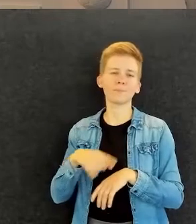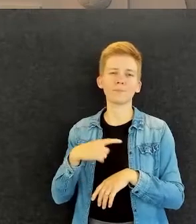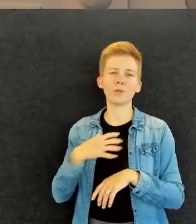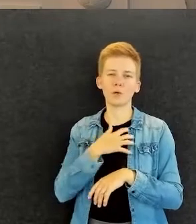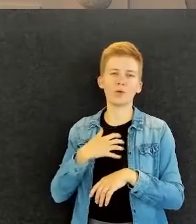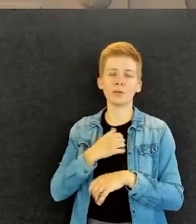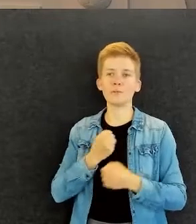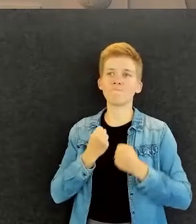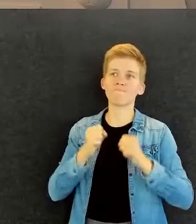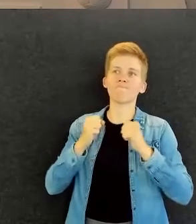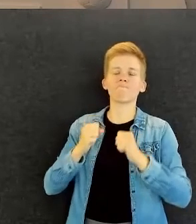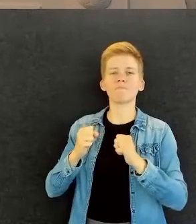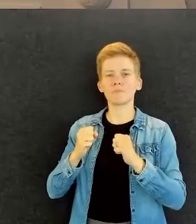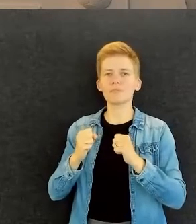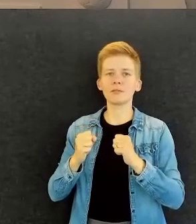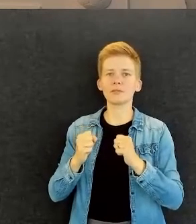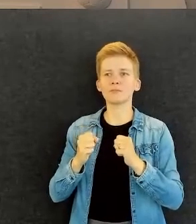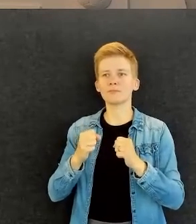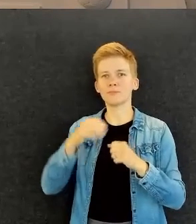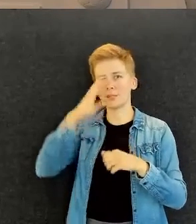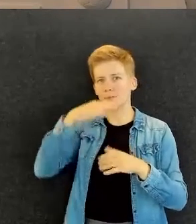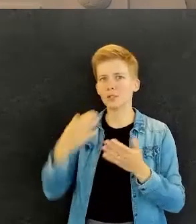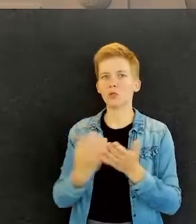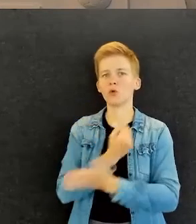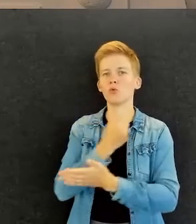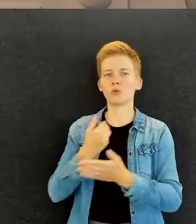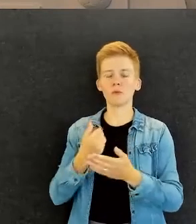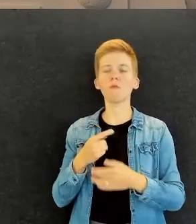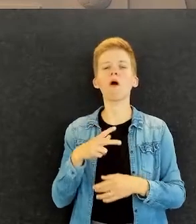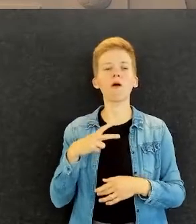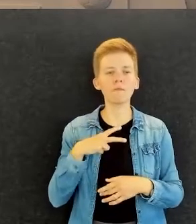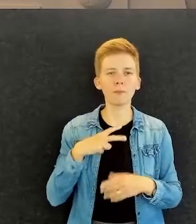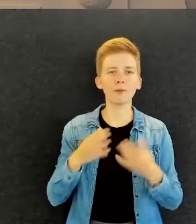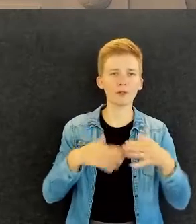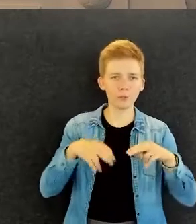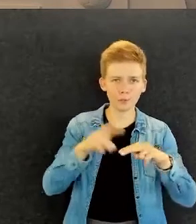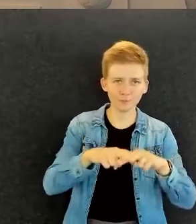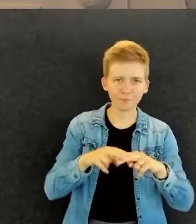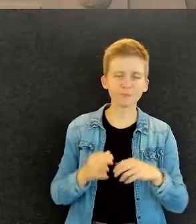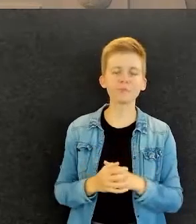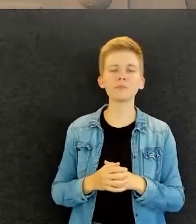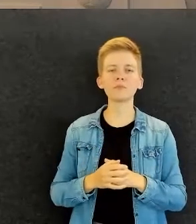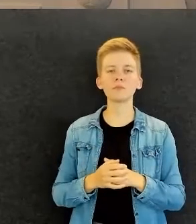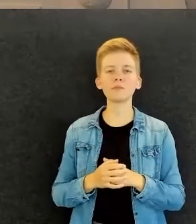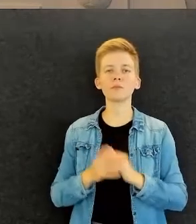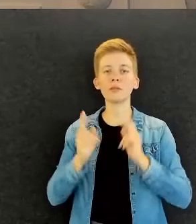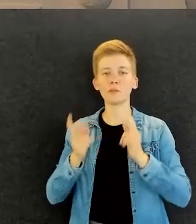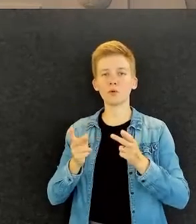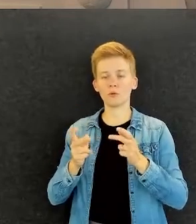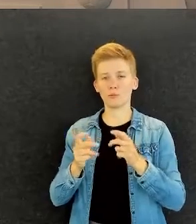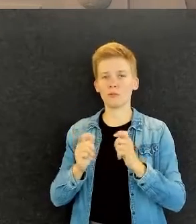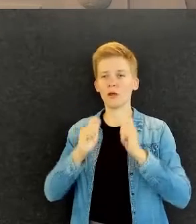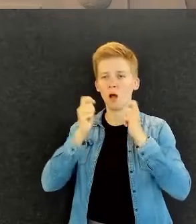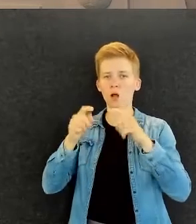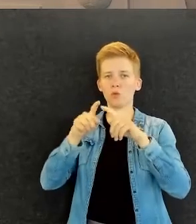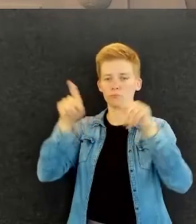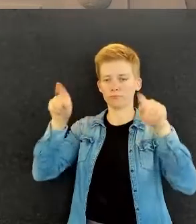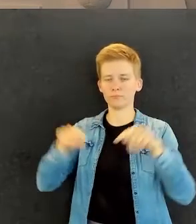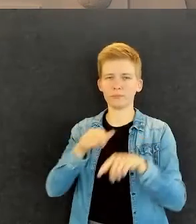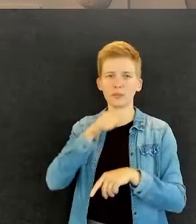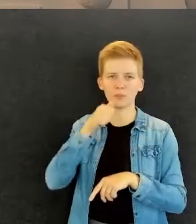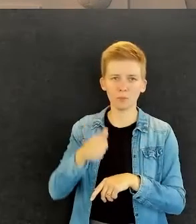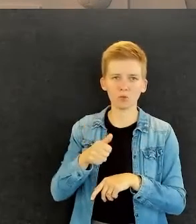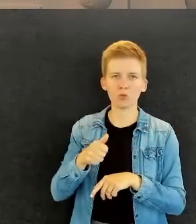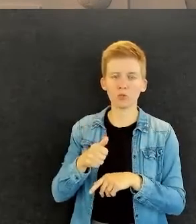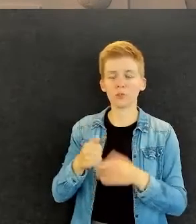että ne oikeasti myös löytyisivät. Ja sitten hakuilmoituksessa on sitten läjäpäin niitä, että mitä